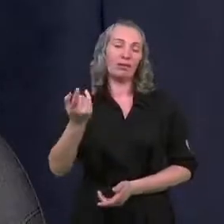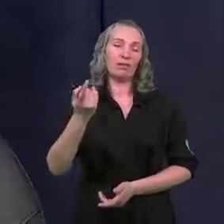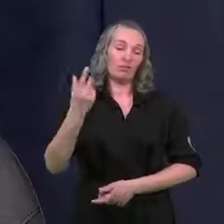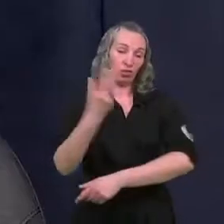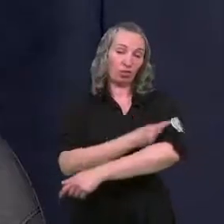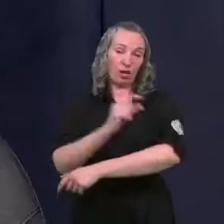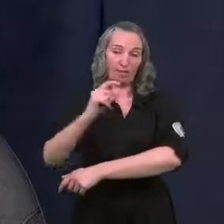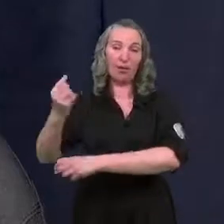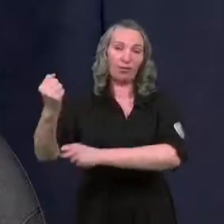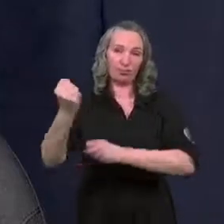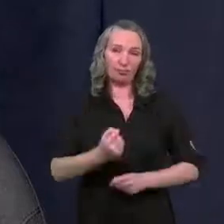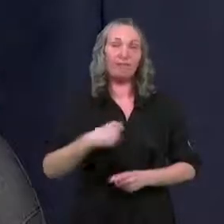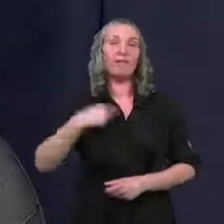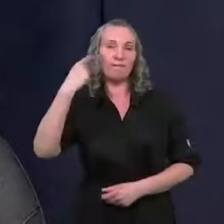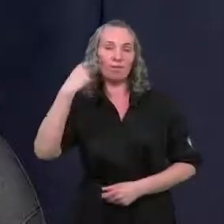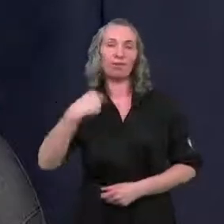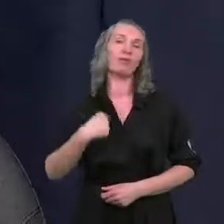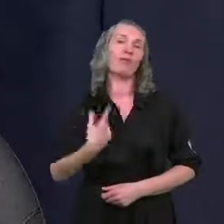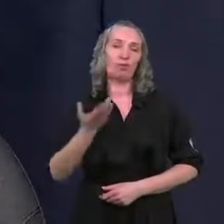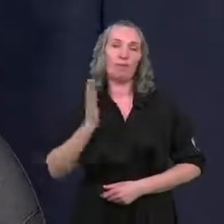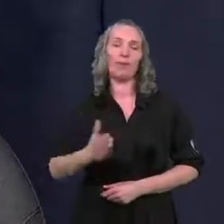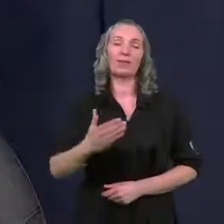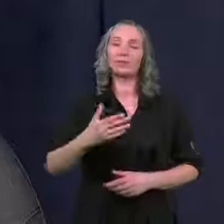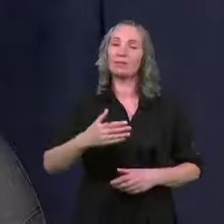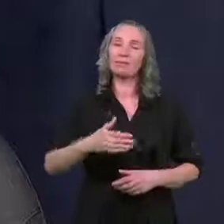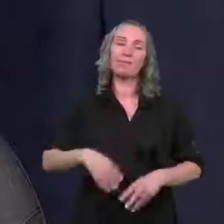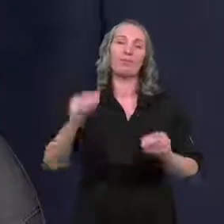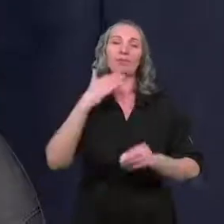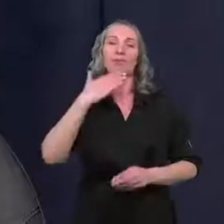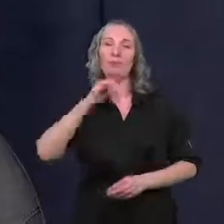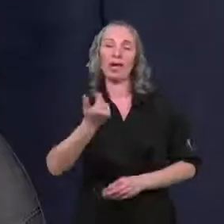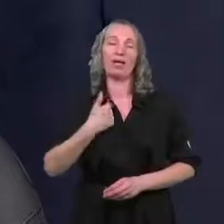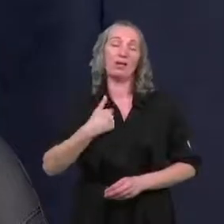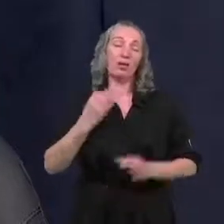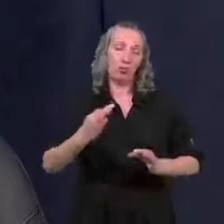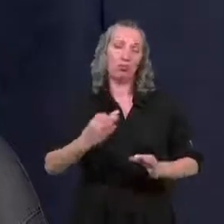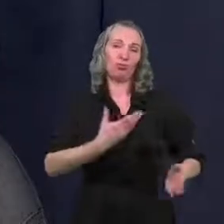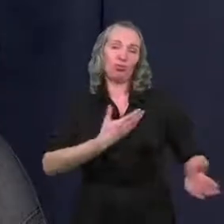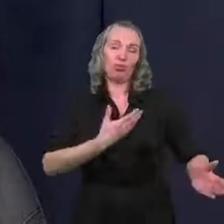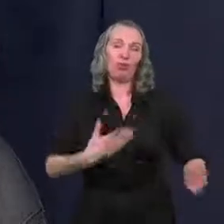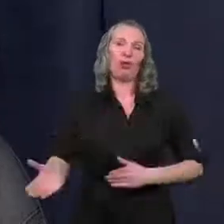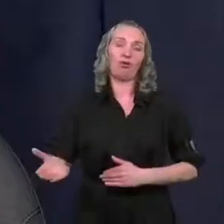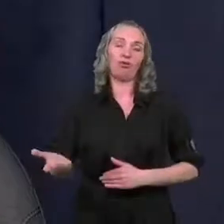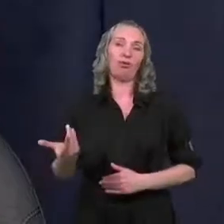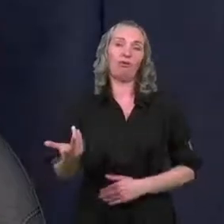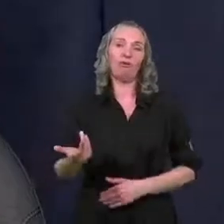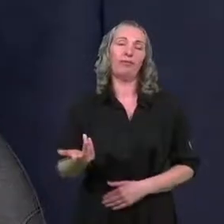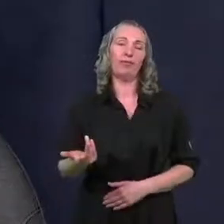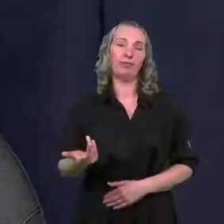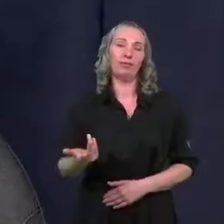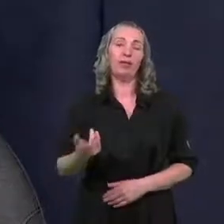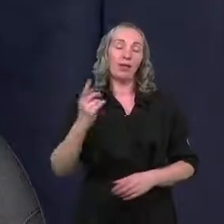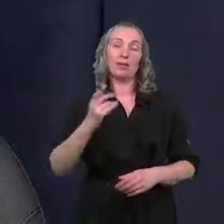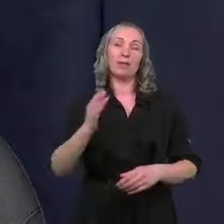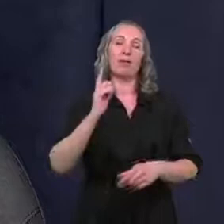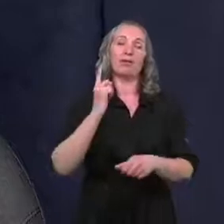tylko szczepionki trafią do Włocławka na początku maja właściwie jesteśmy w tej chwili już gotowi praktycznie poza